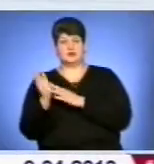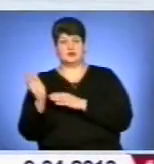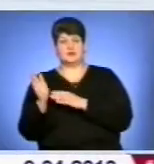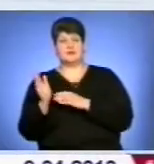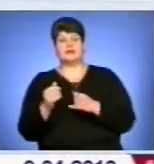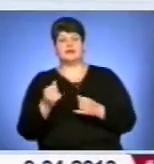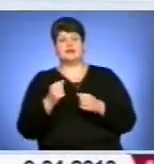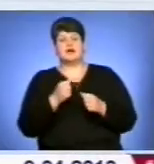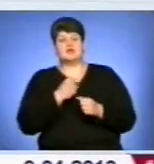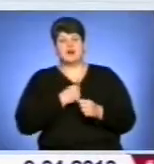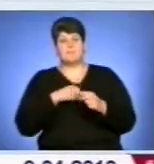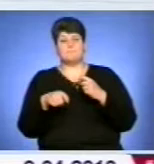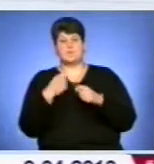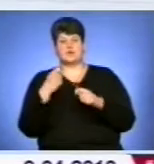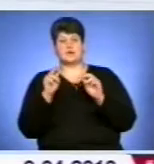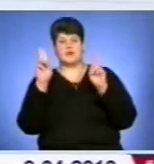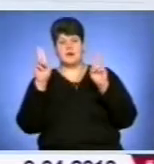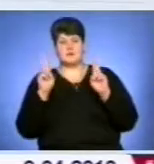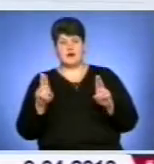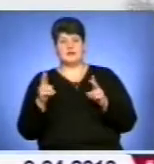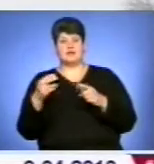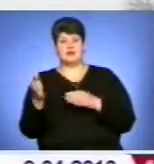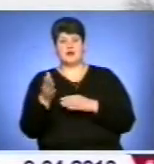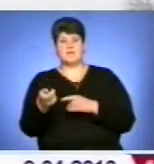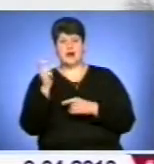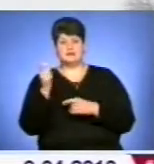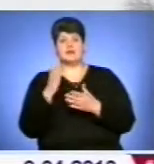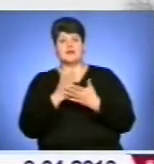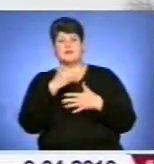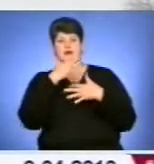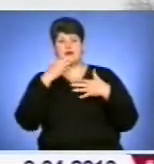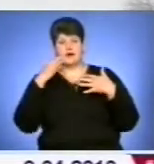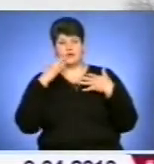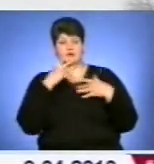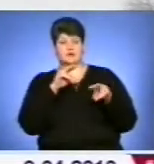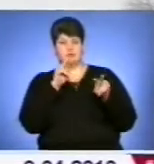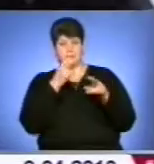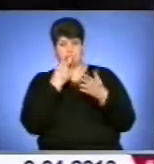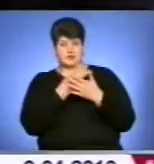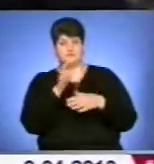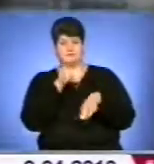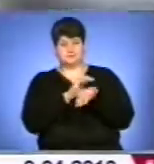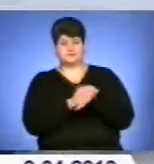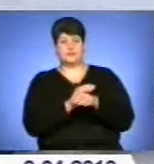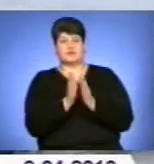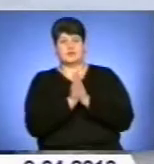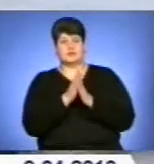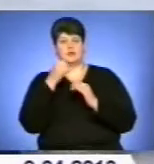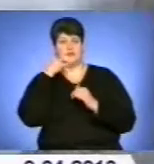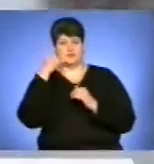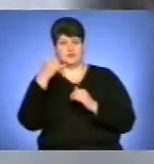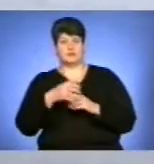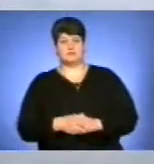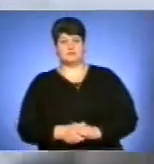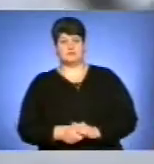На жаль, порушників правил рибайства є багато. Отож, якщо ви стали свідком браконьєрства, спеціалісти просять повідомити про цей факт.